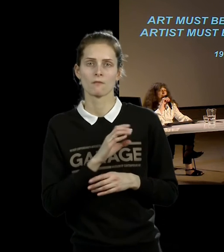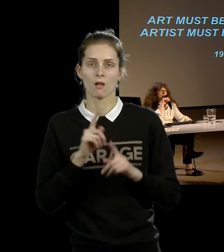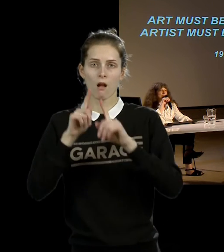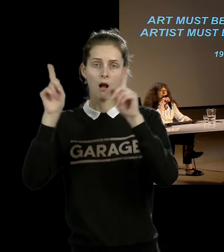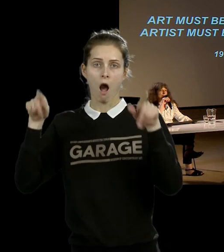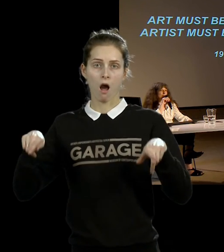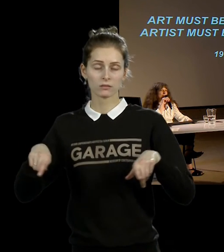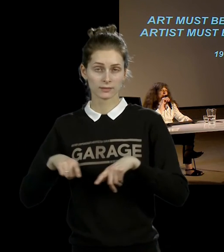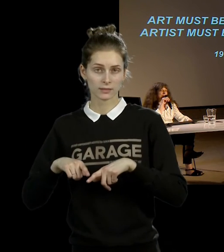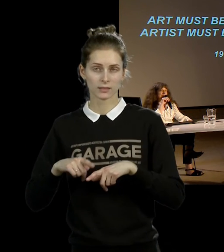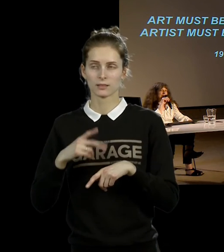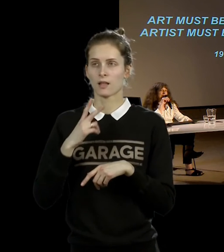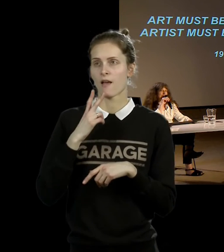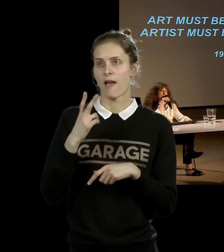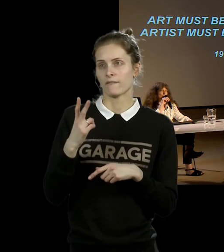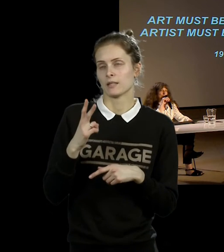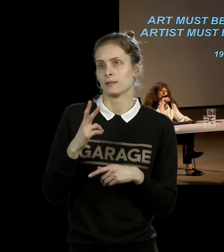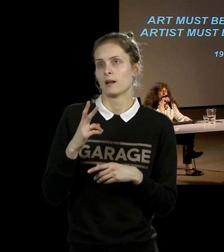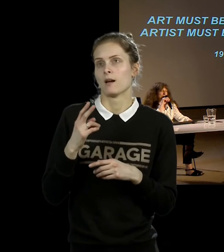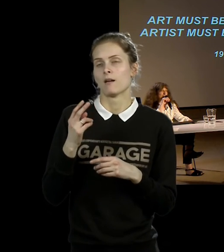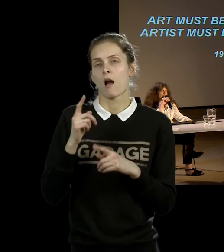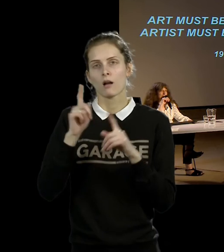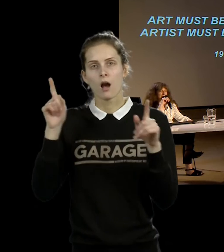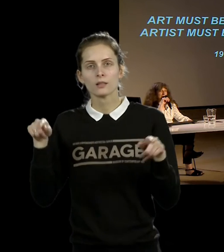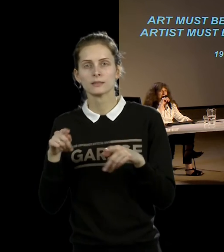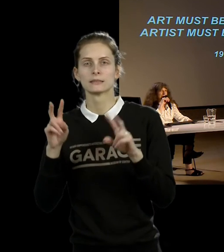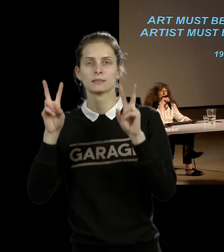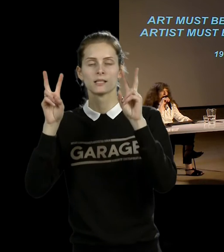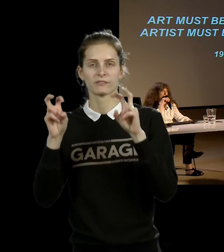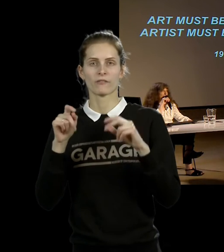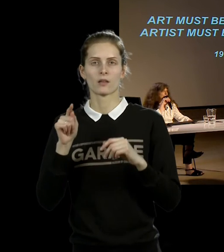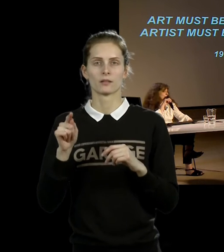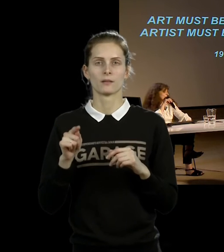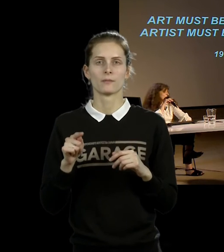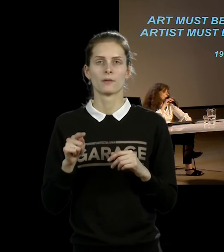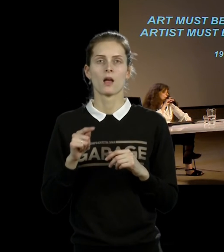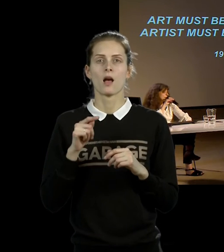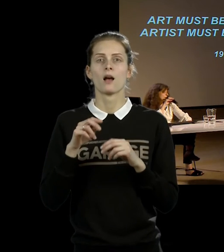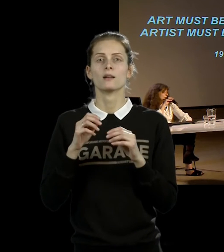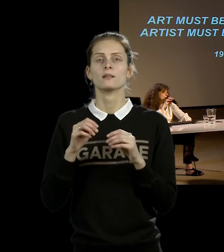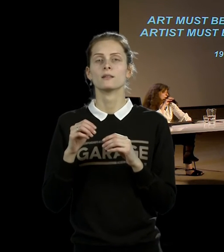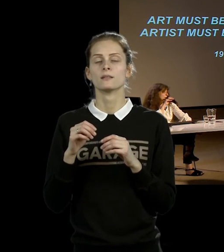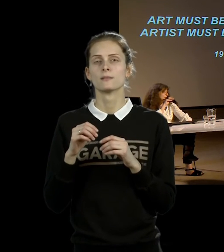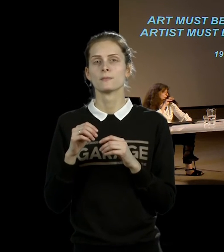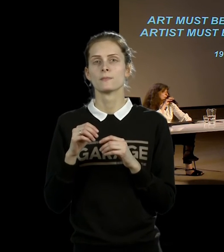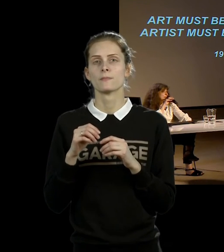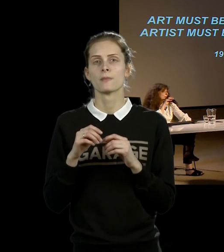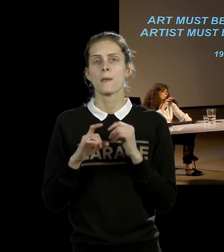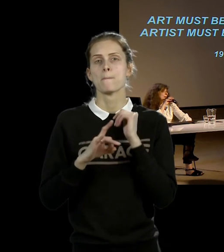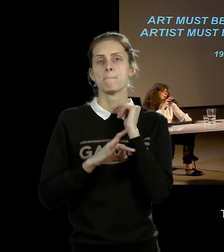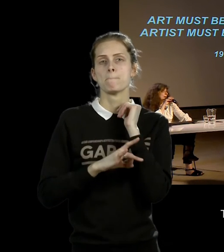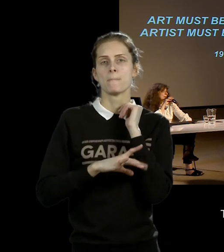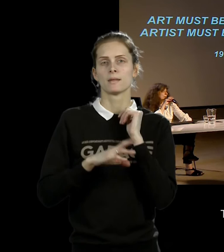буржуазные вкусы, буржуазные представления о художнике, потому что картина XIX века, которая называется «Бедный